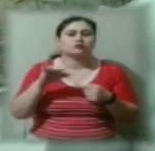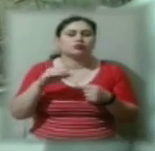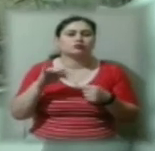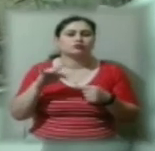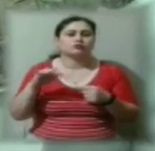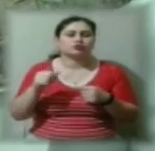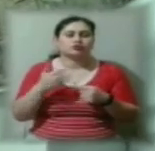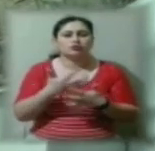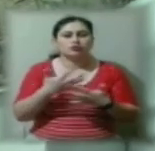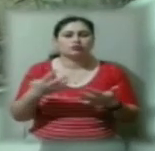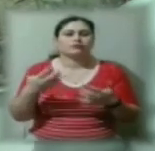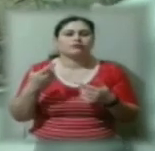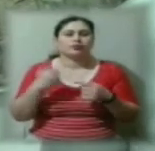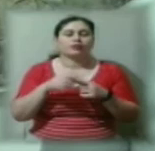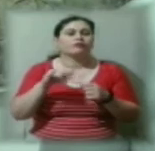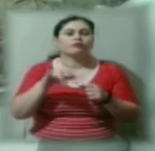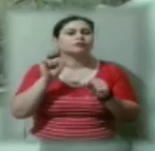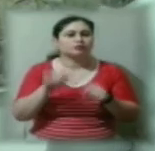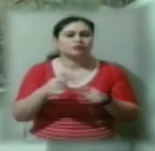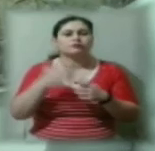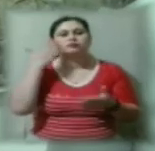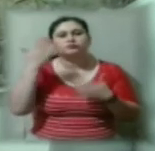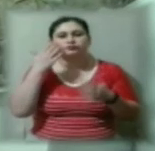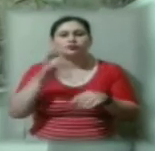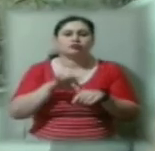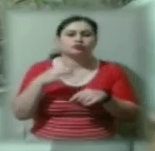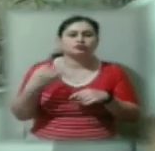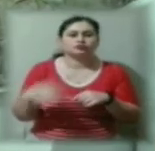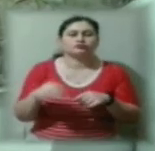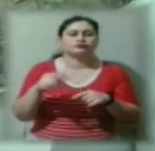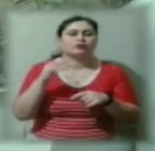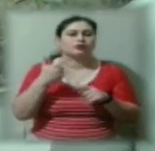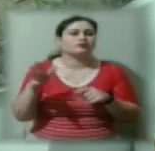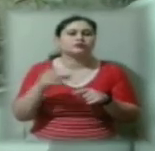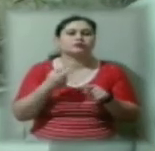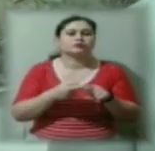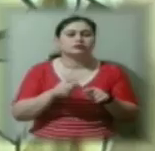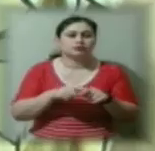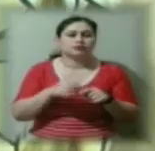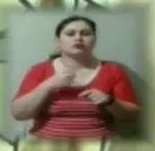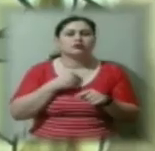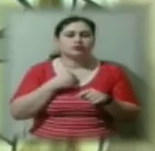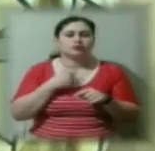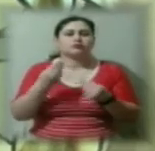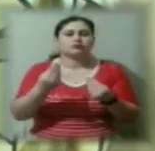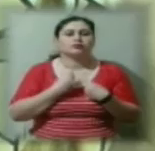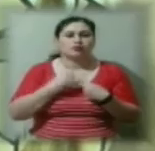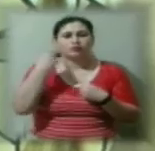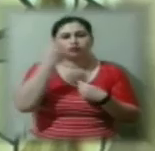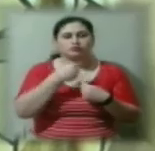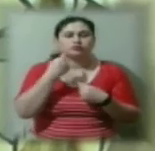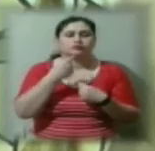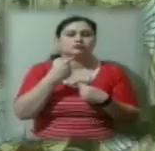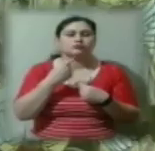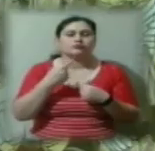можуть бути і веселі, і жорсткі, і все це нам дає наше обличчя. І по